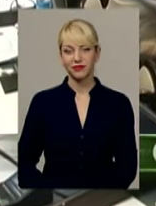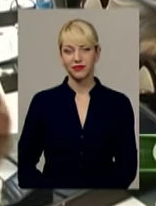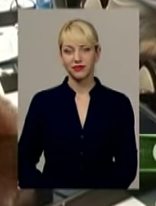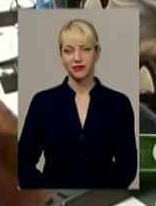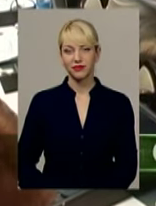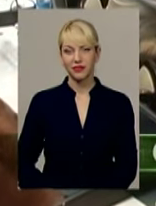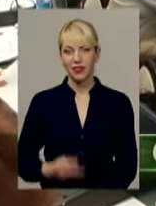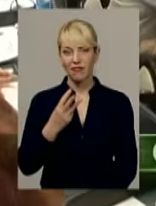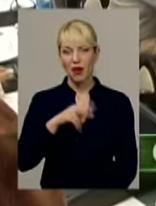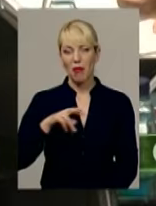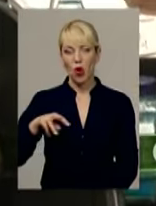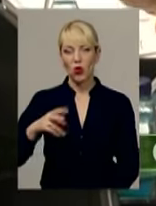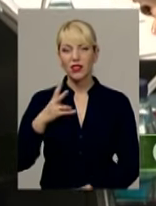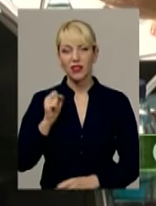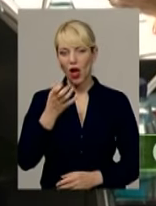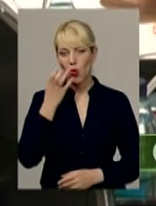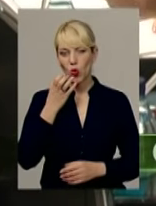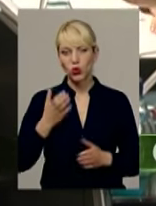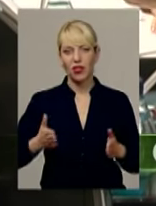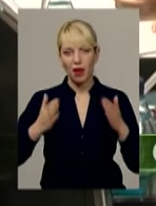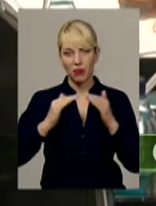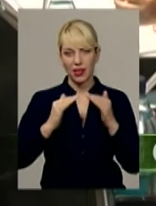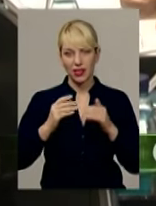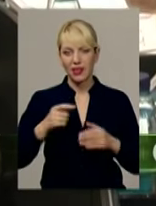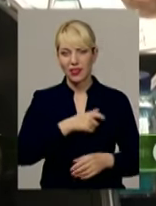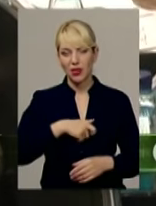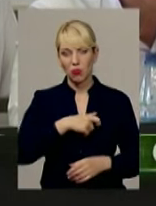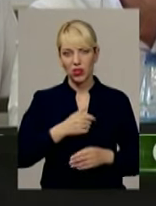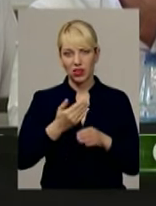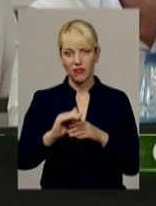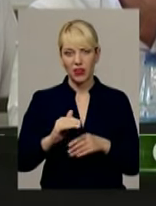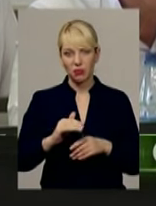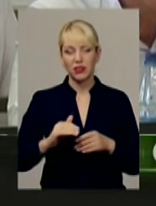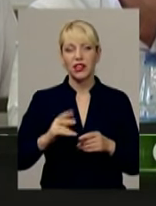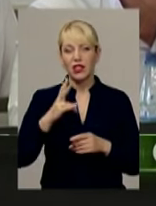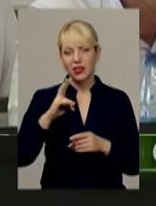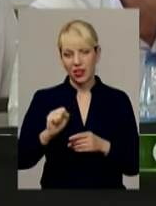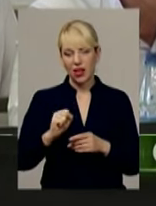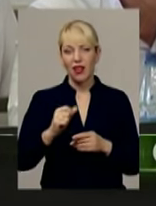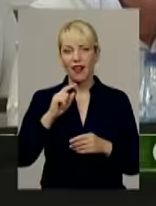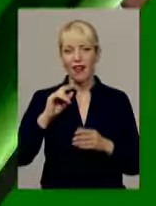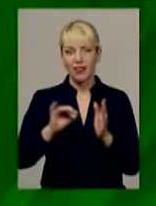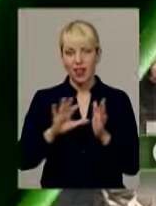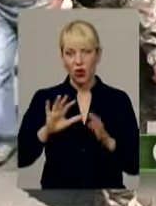Два мільйони на утеплення. Депутати Хмельницької міської ради виділили кошти на енергоощадні програми.